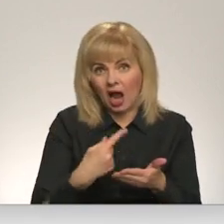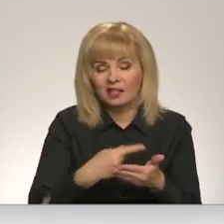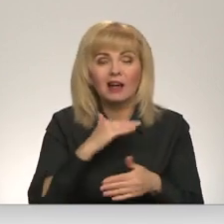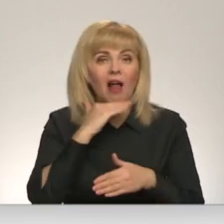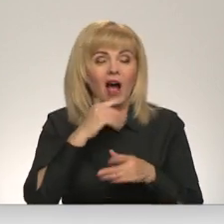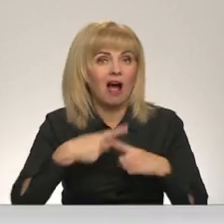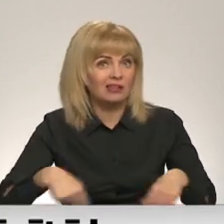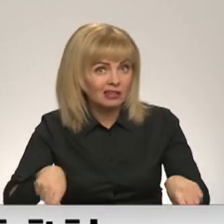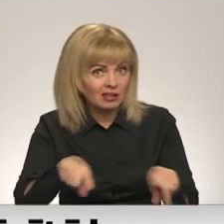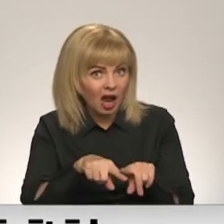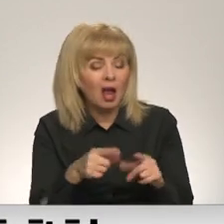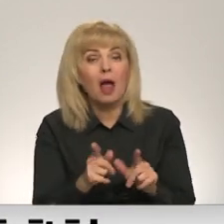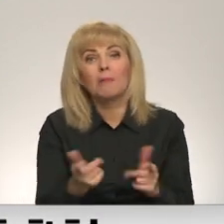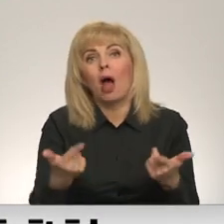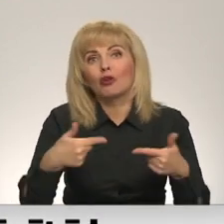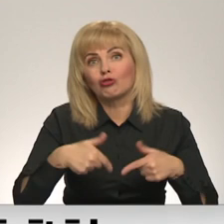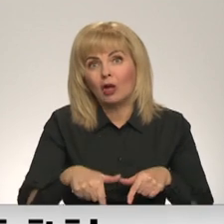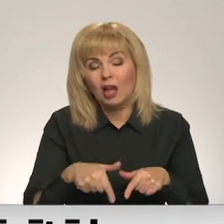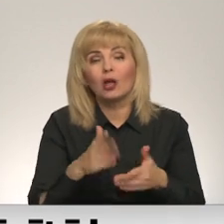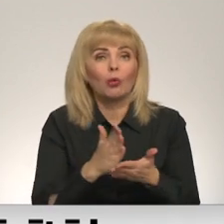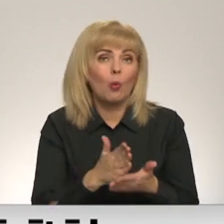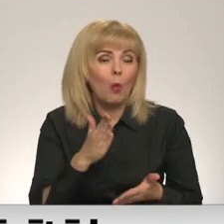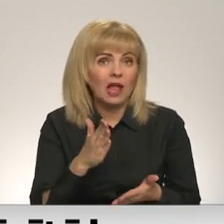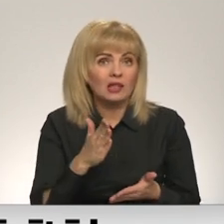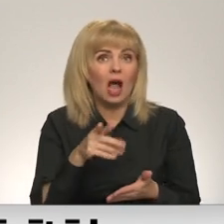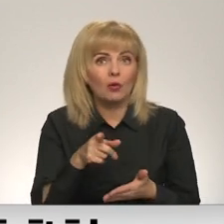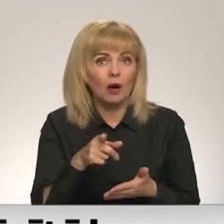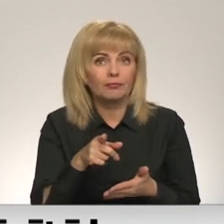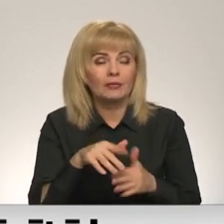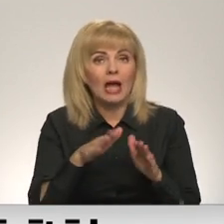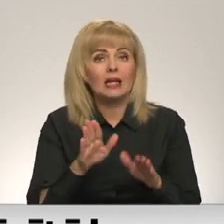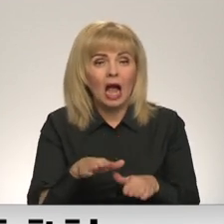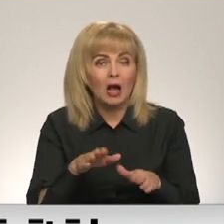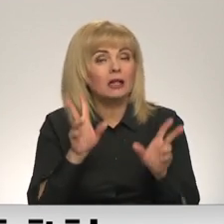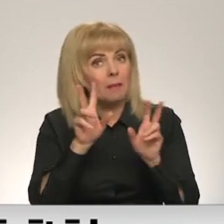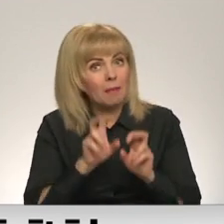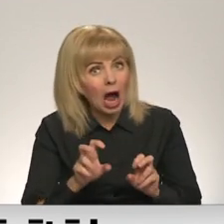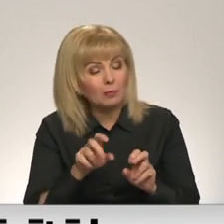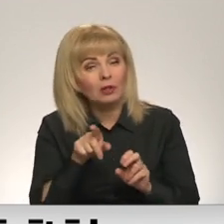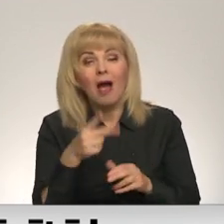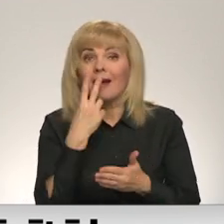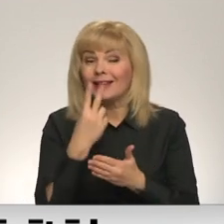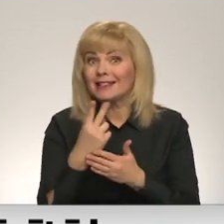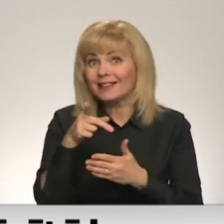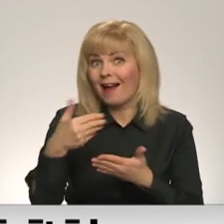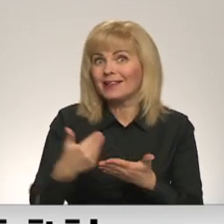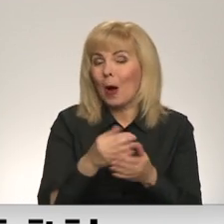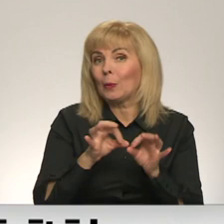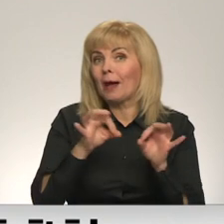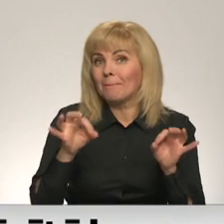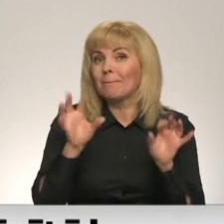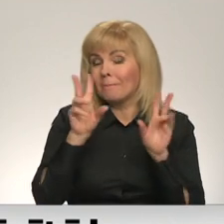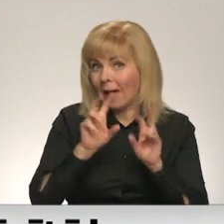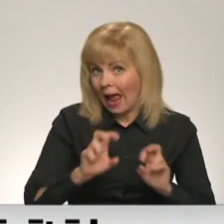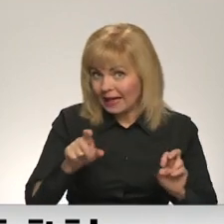un patreiz notiek iekārtu kalibrēšanās. Šādi izskatās šī izmērā mazā, bet